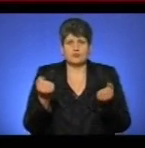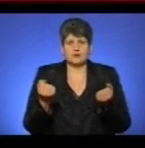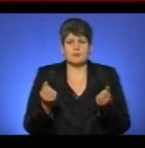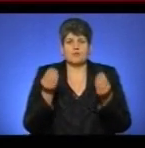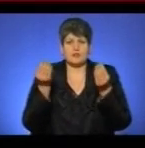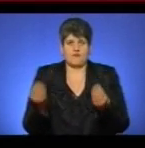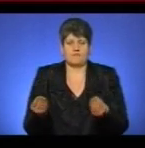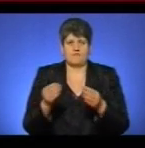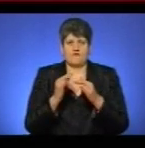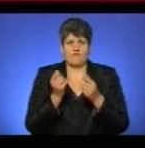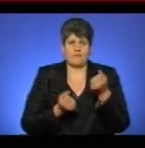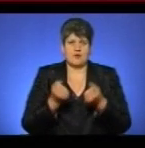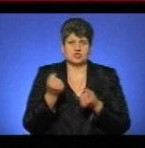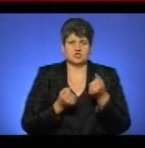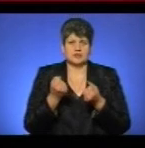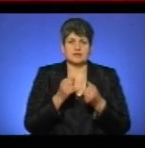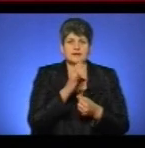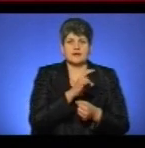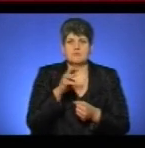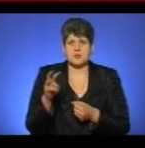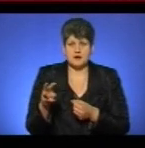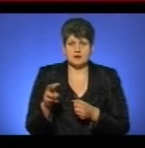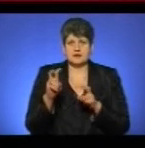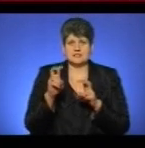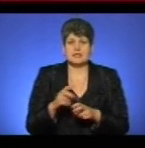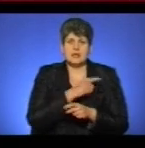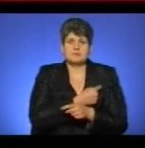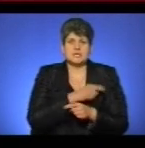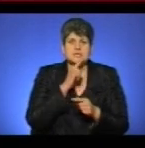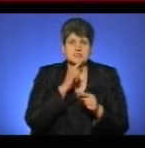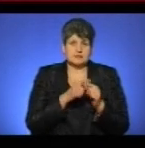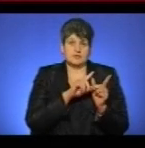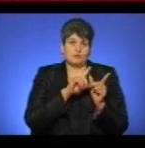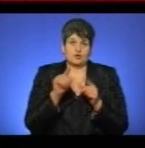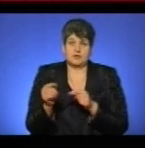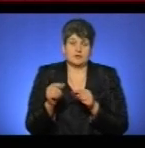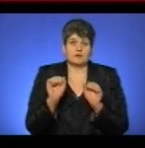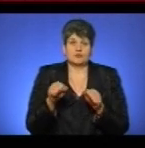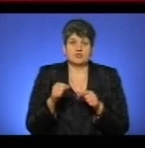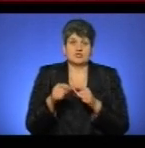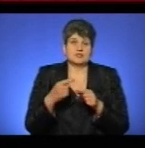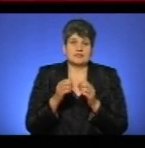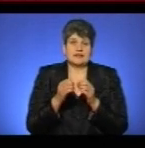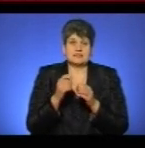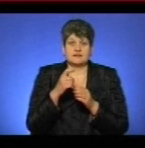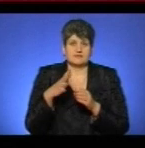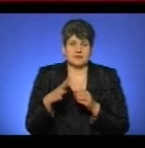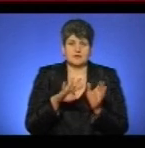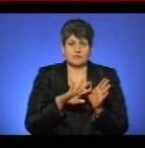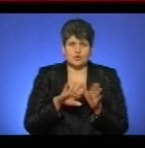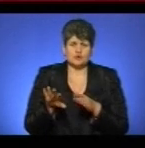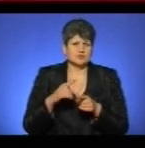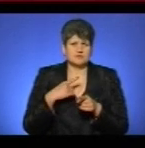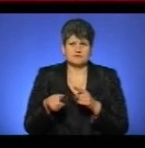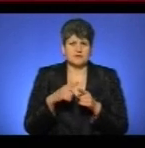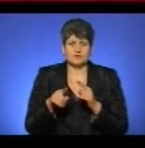поклав машину. І сіла Недвія Михайлівна. І сіла медсестра. І вони поїхали. Ну, хвилин, може, 10 прийшло. там недовго. Ну, дуже